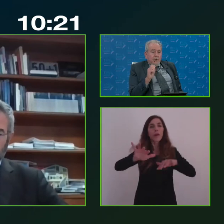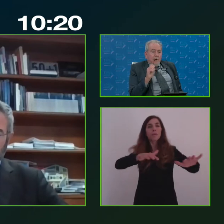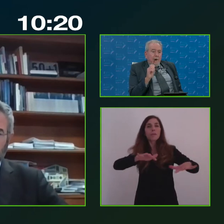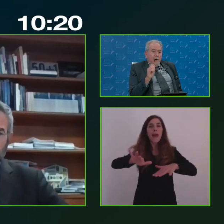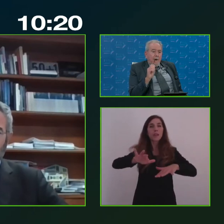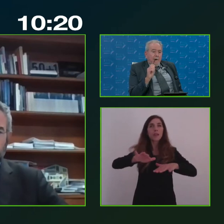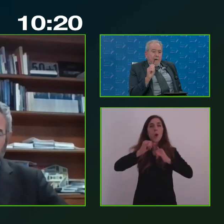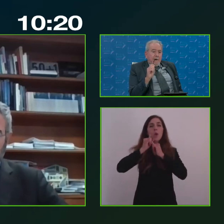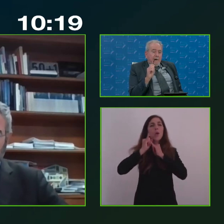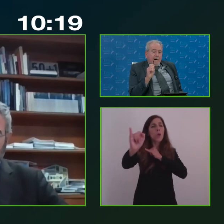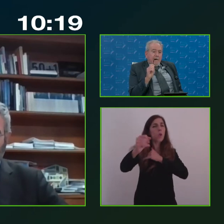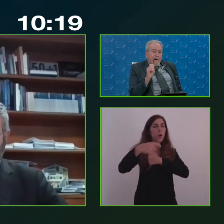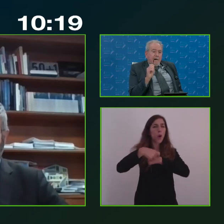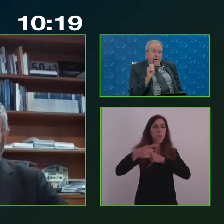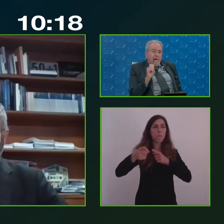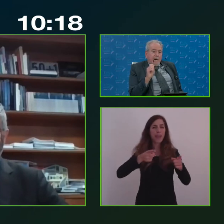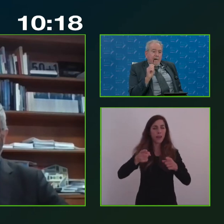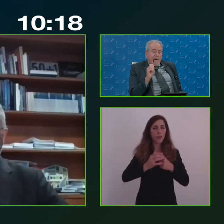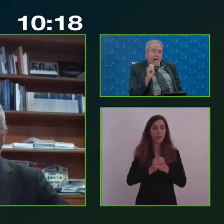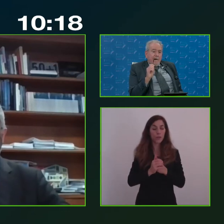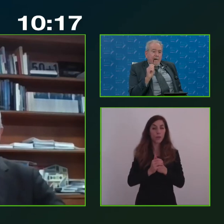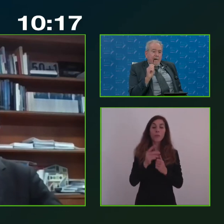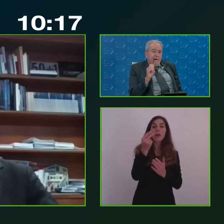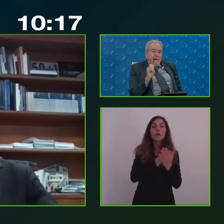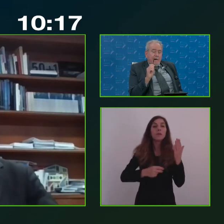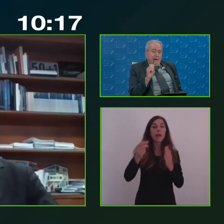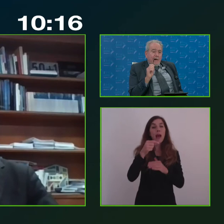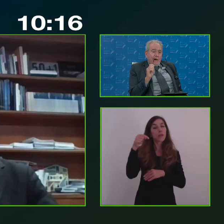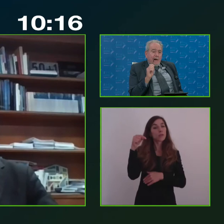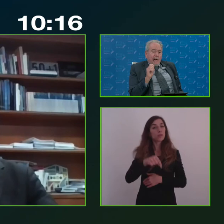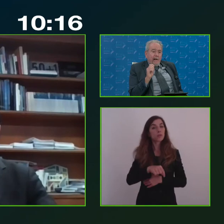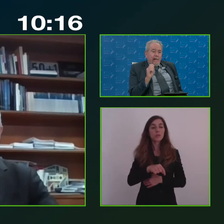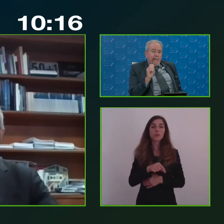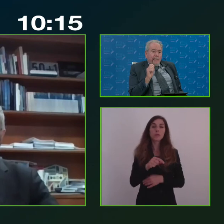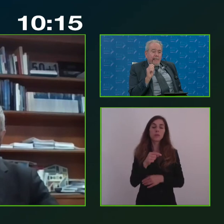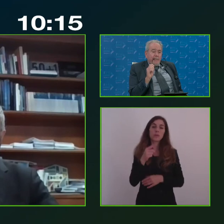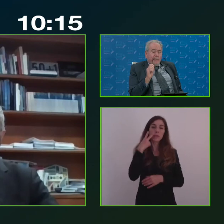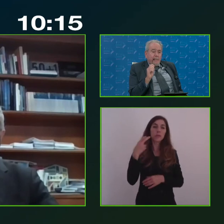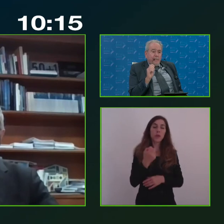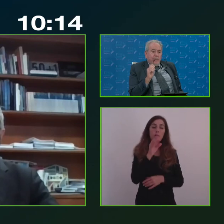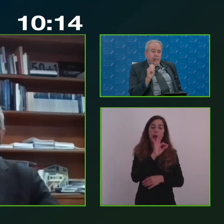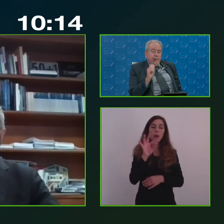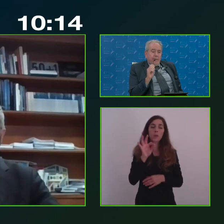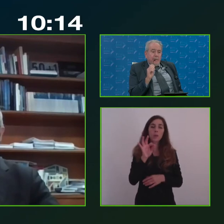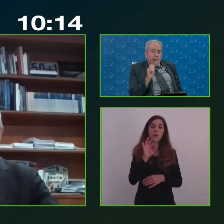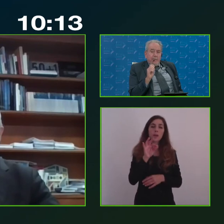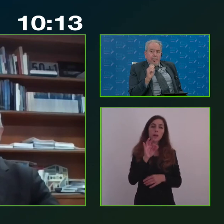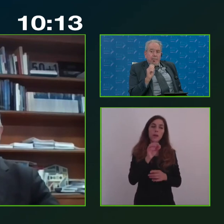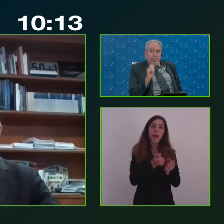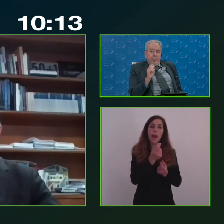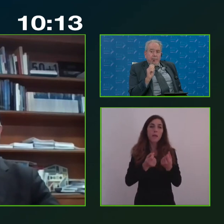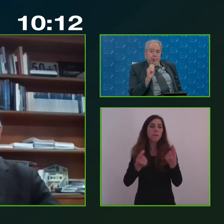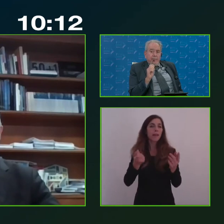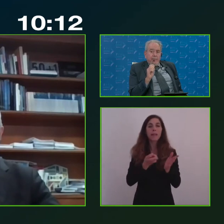Il piano sud individua alcuni elementi chiave verso cui tendere e tutti